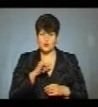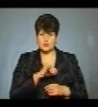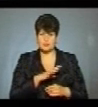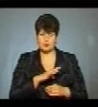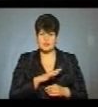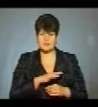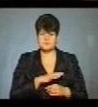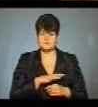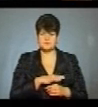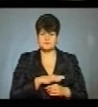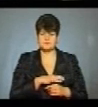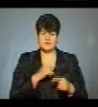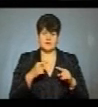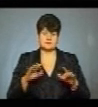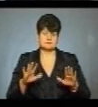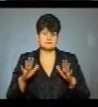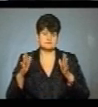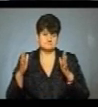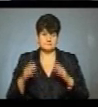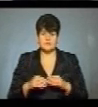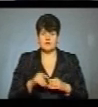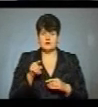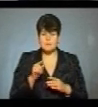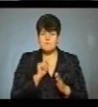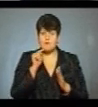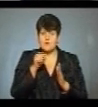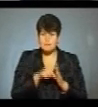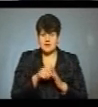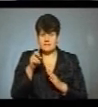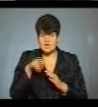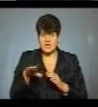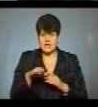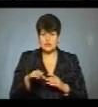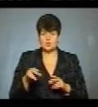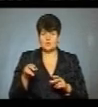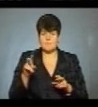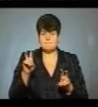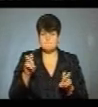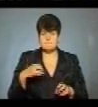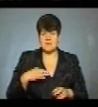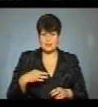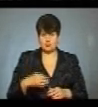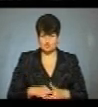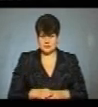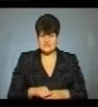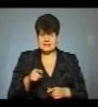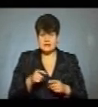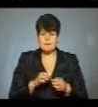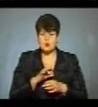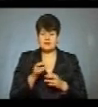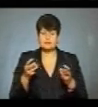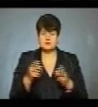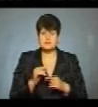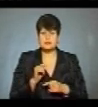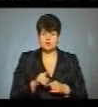пригоди різні. Вони там потрапили в країну байдужості. Я вважаю, що такі проєкти потрібні для того,